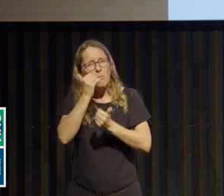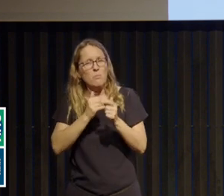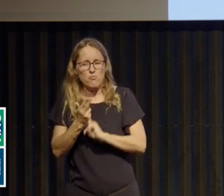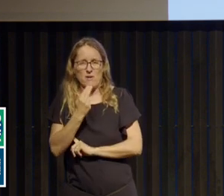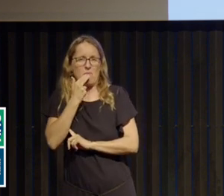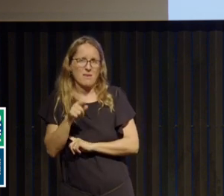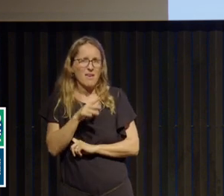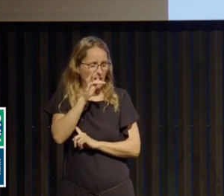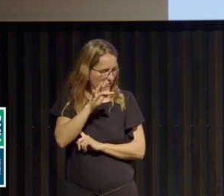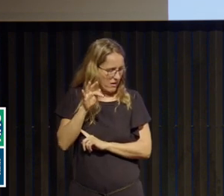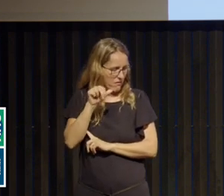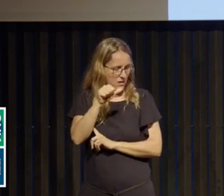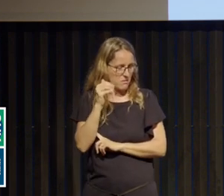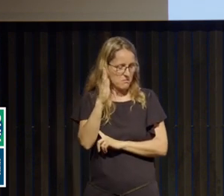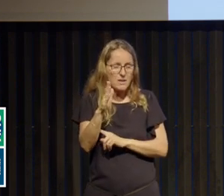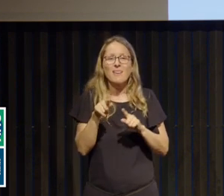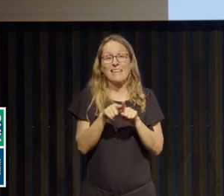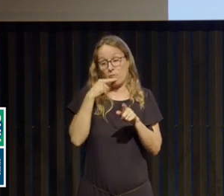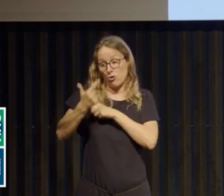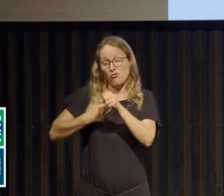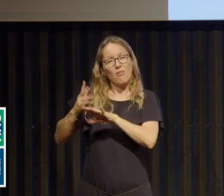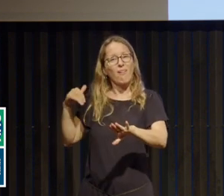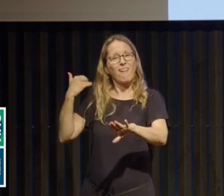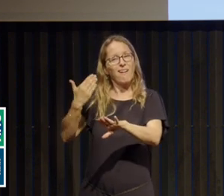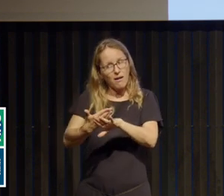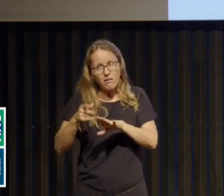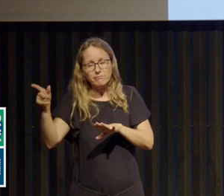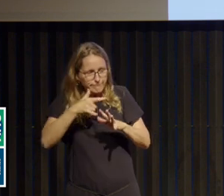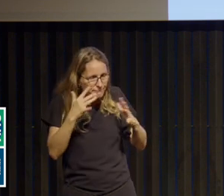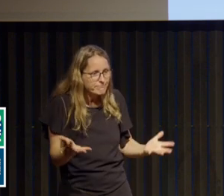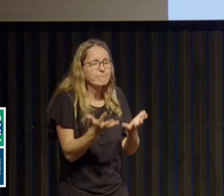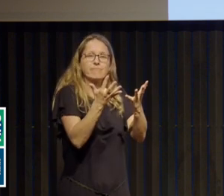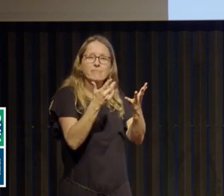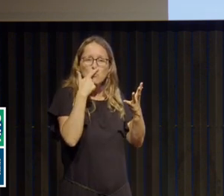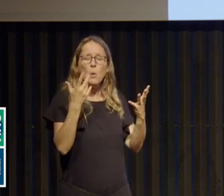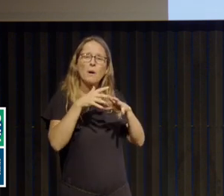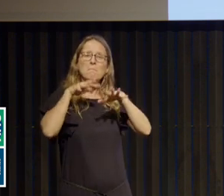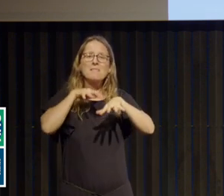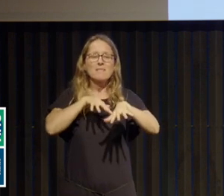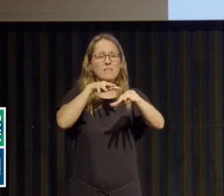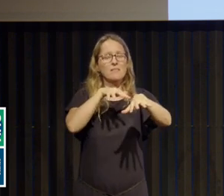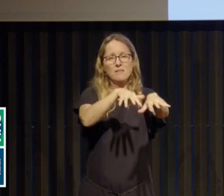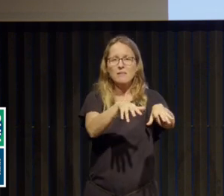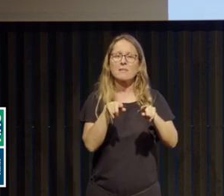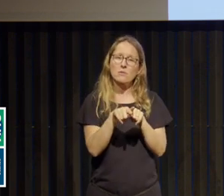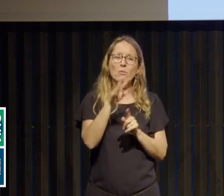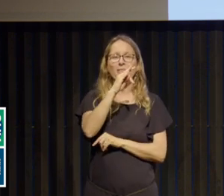depuis deux ans nous incite à faire des manifestations pour la journée mondiale des TCA qui a lieu le 2 juin.